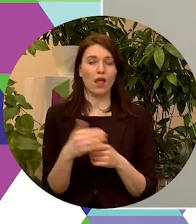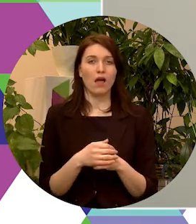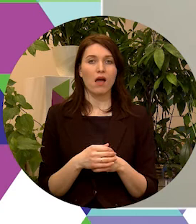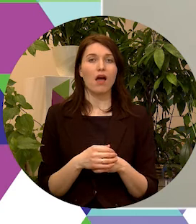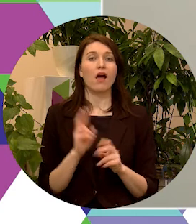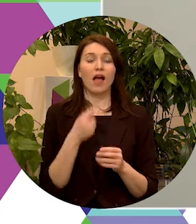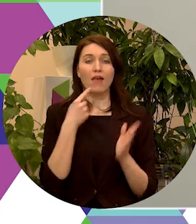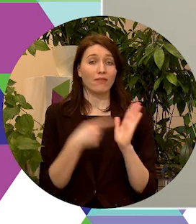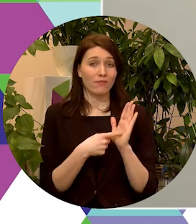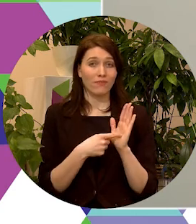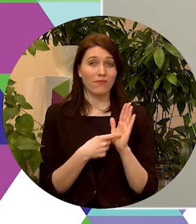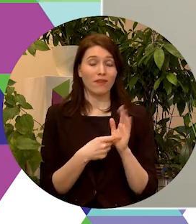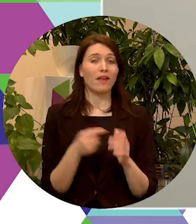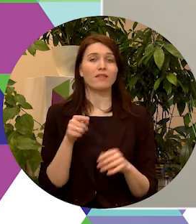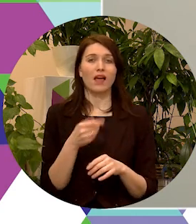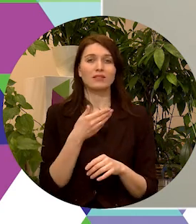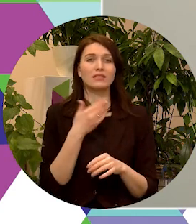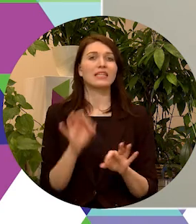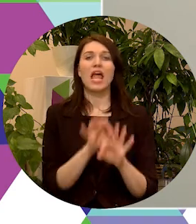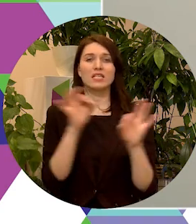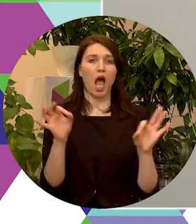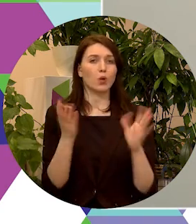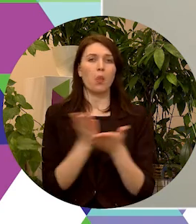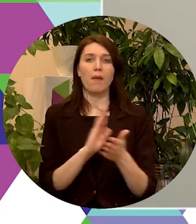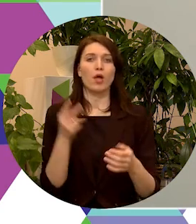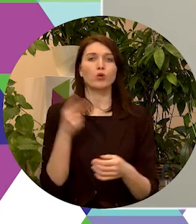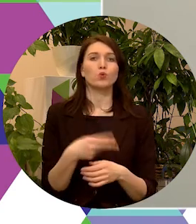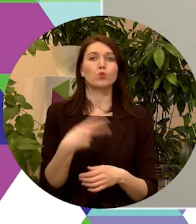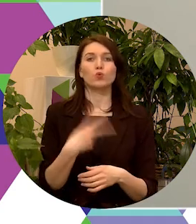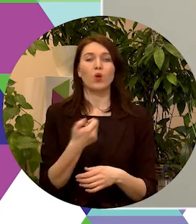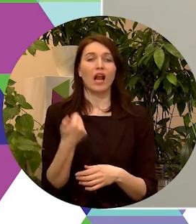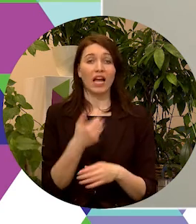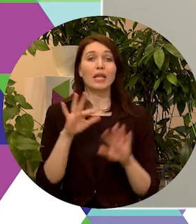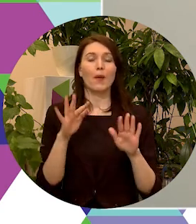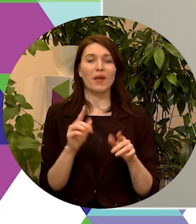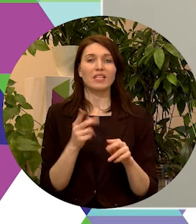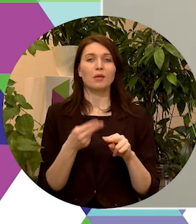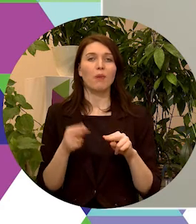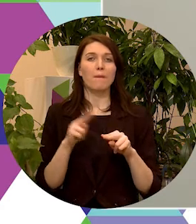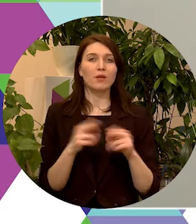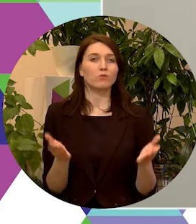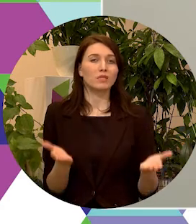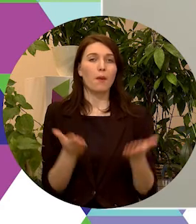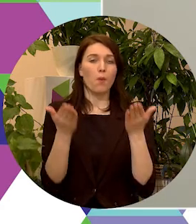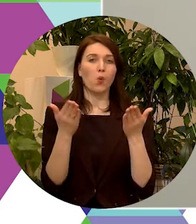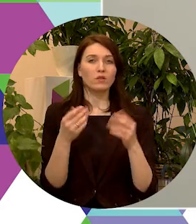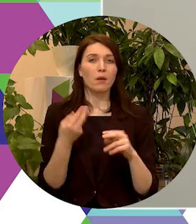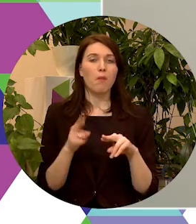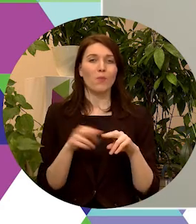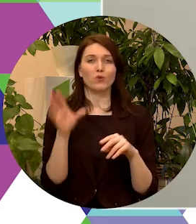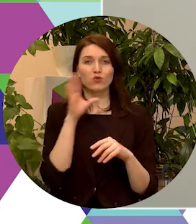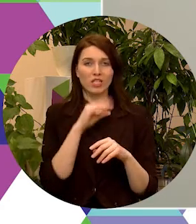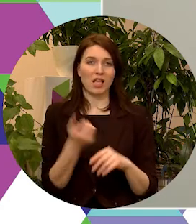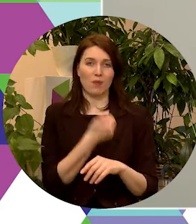kontinēji. Tas nav viss nesāks un nebeidz 2022. gadā, bet tas ir domāts, ka tāds papildus stimuls un papildus iespēja